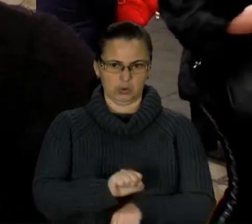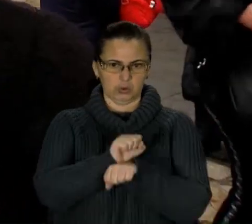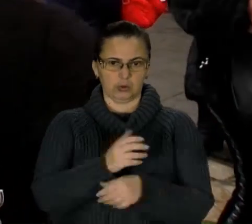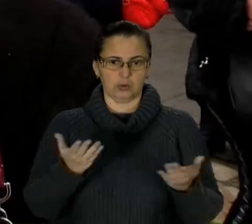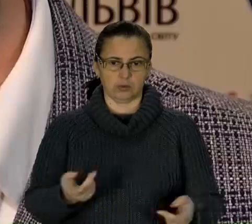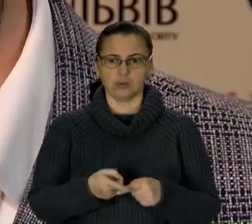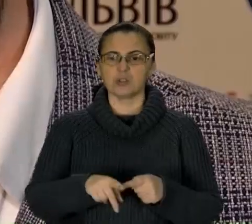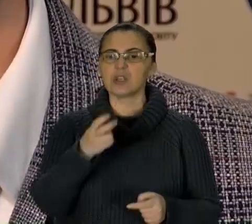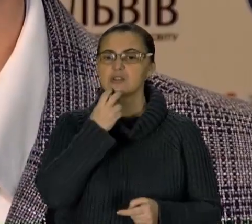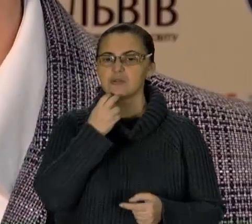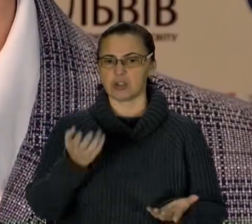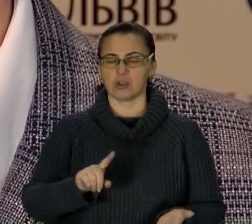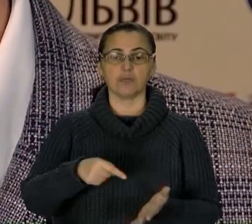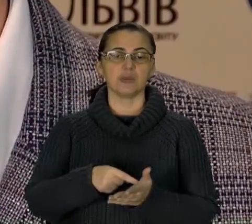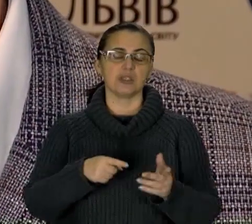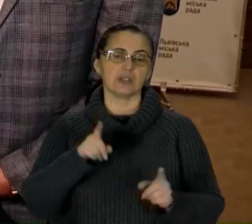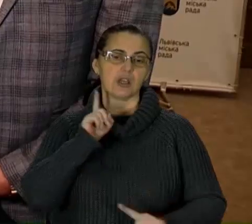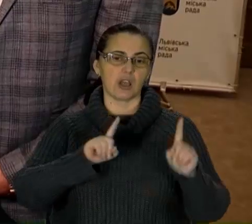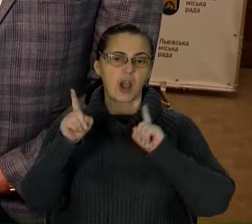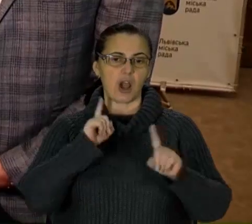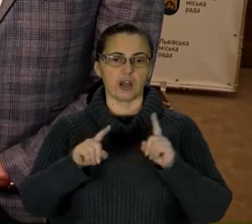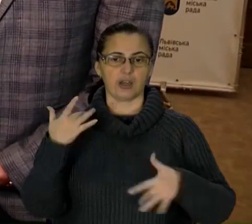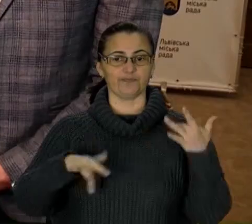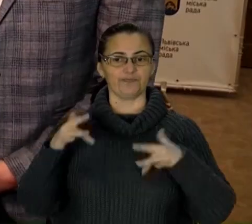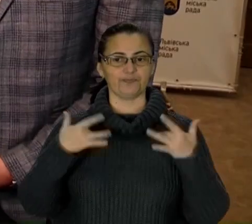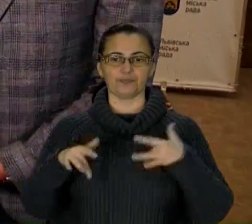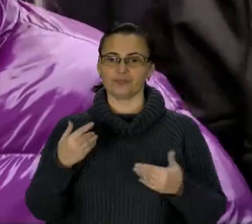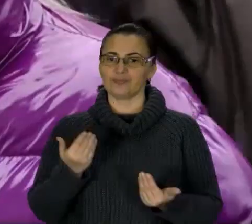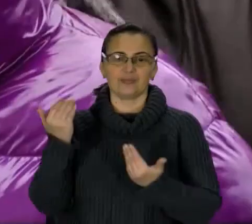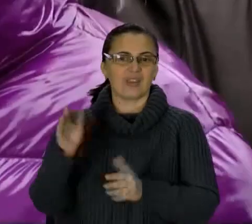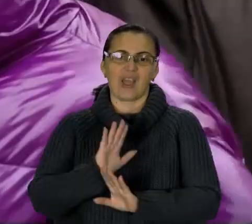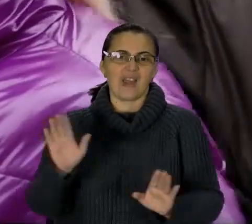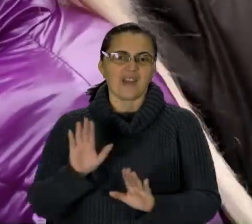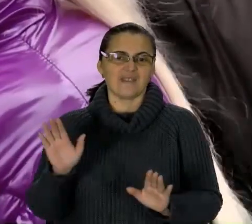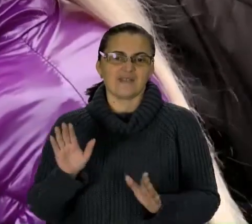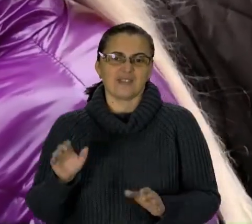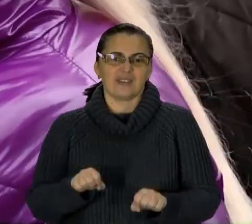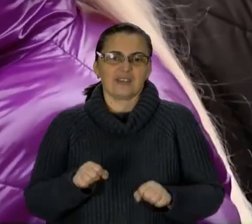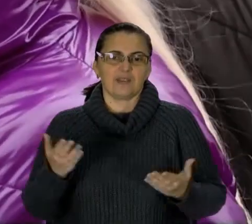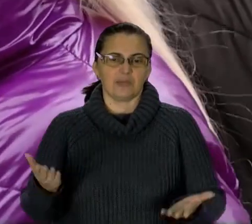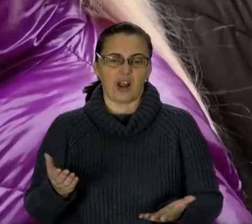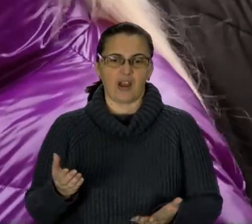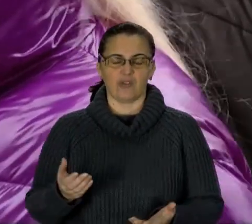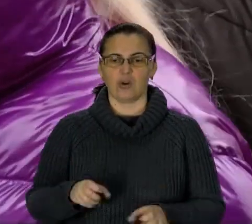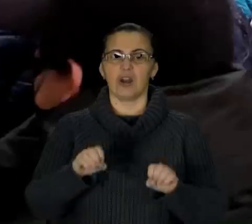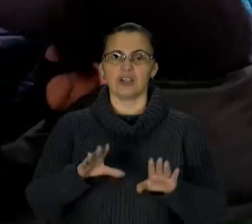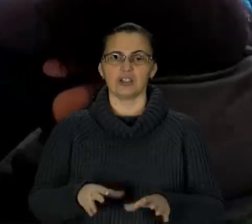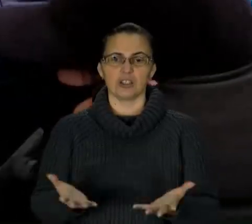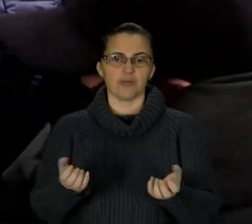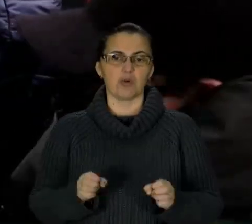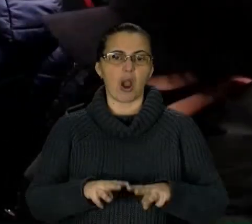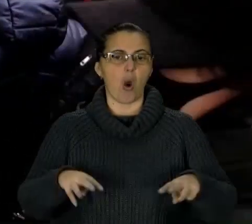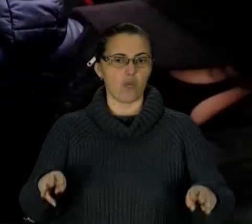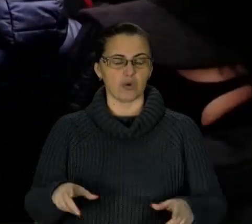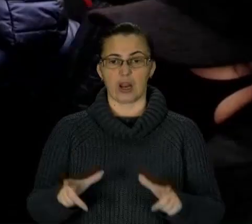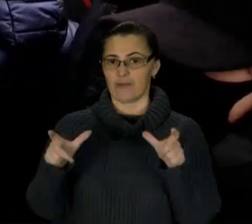то смішно. У міськраді відхрещується, компетенція не їхня. Червона зона чи ні рішення приймає уряд. Нагадаю, локдаун